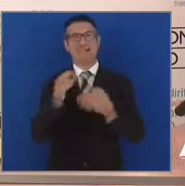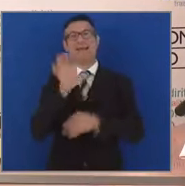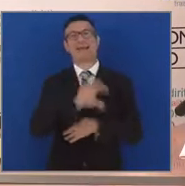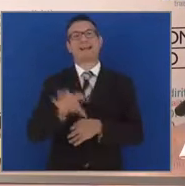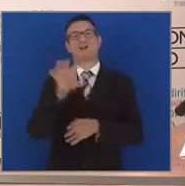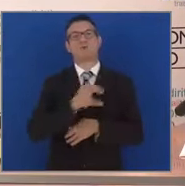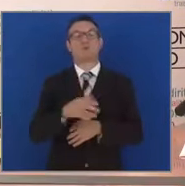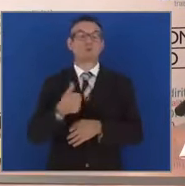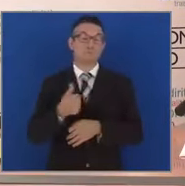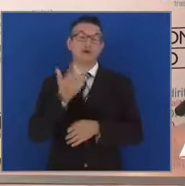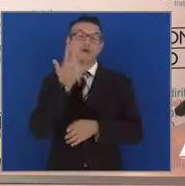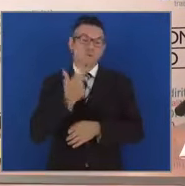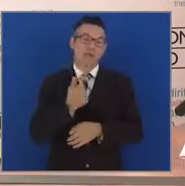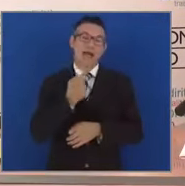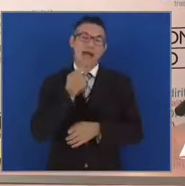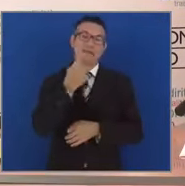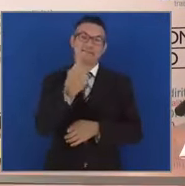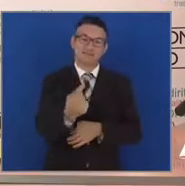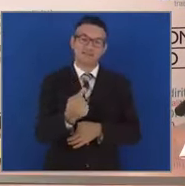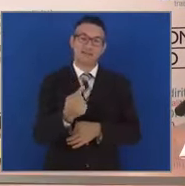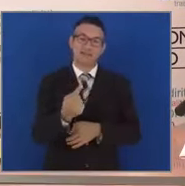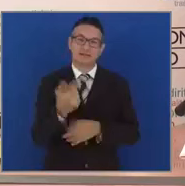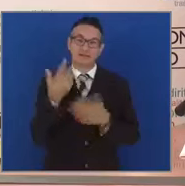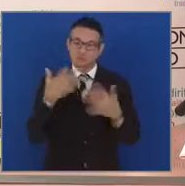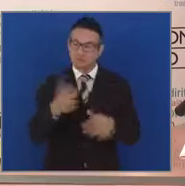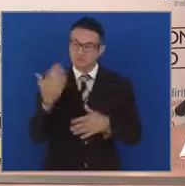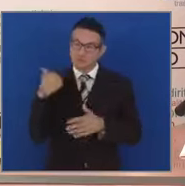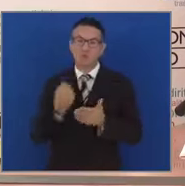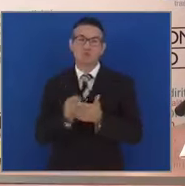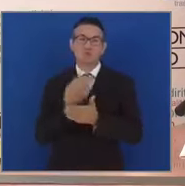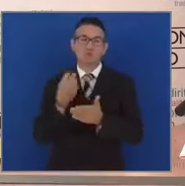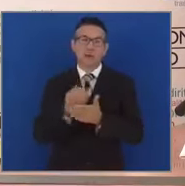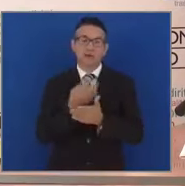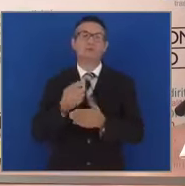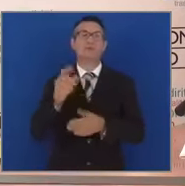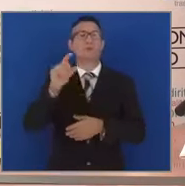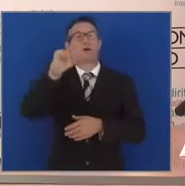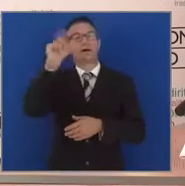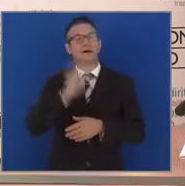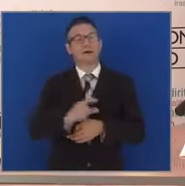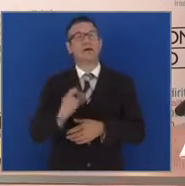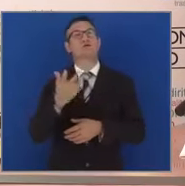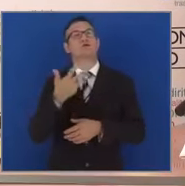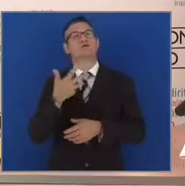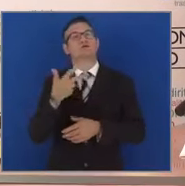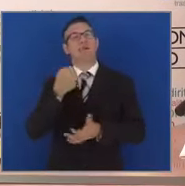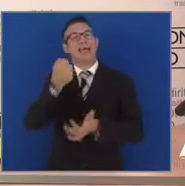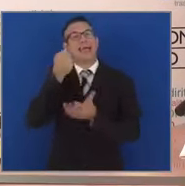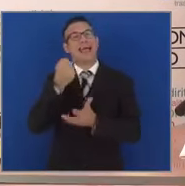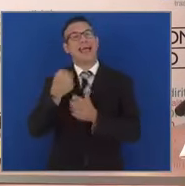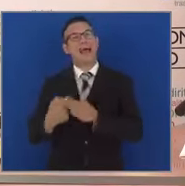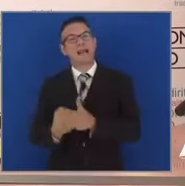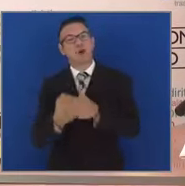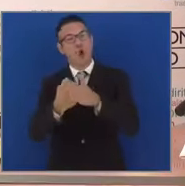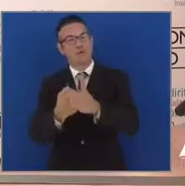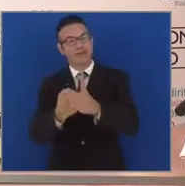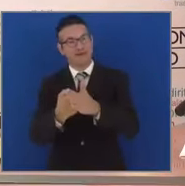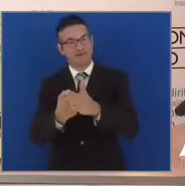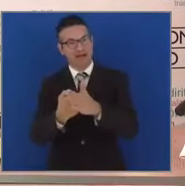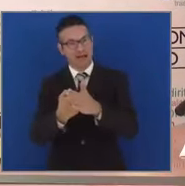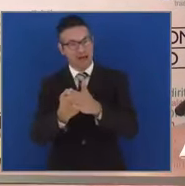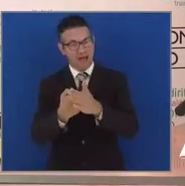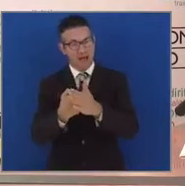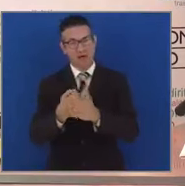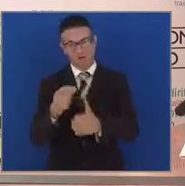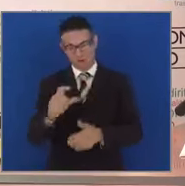piace dirlo, dopo quanto accaduto la grande vittoria italiana Recovery Fund avvenuta alcuni giorni fa, possiamo